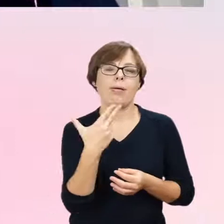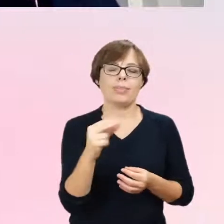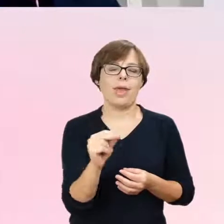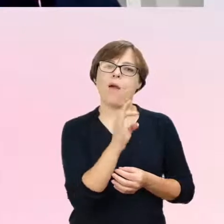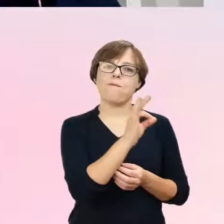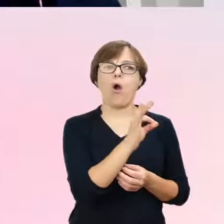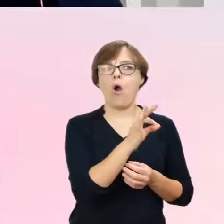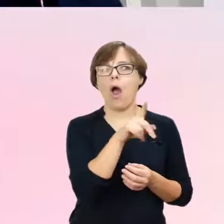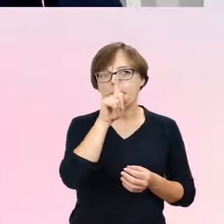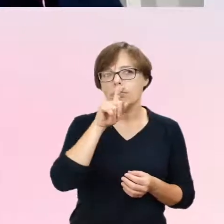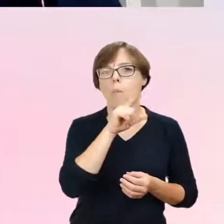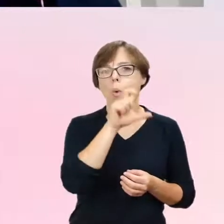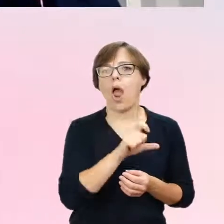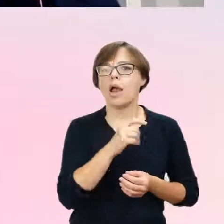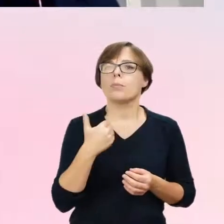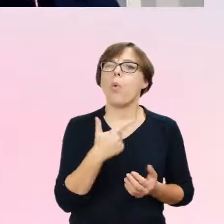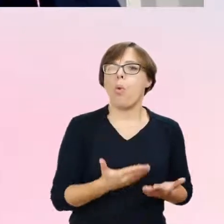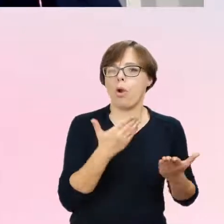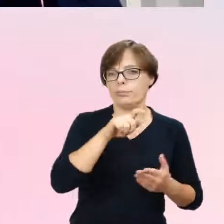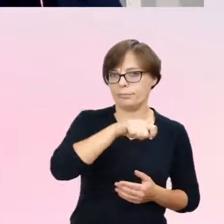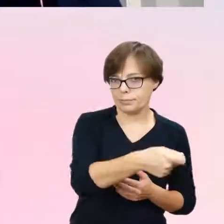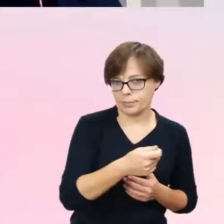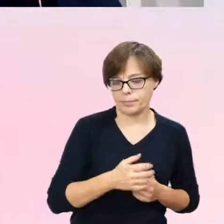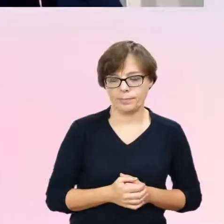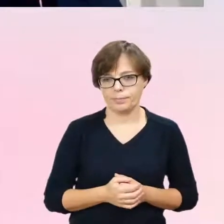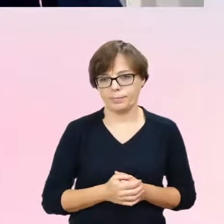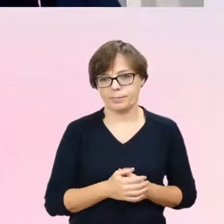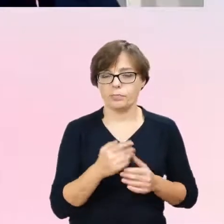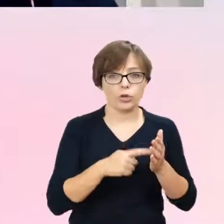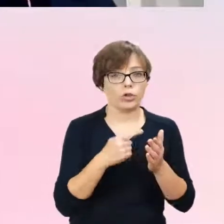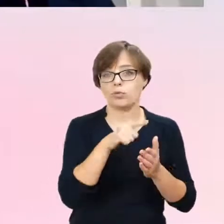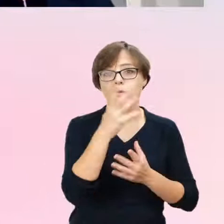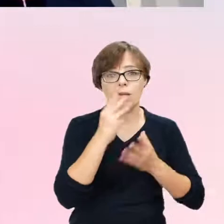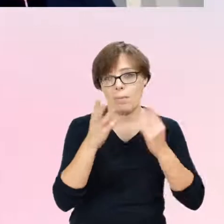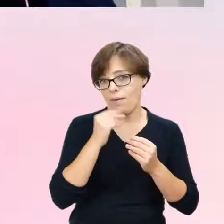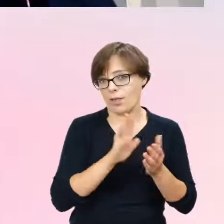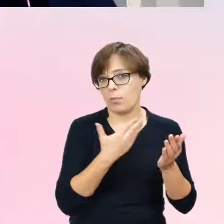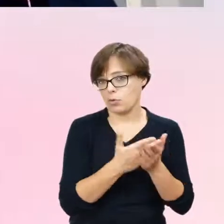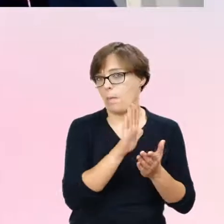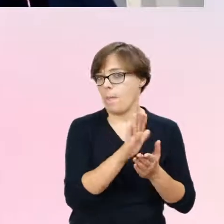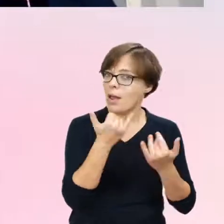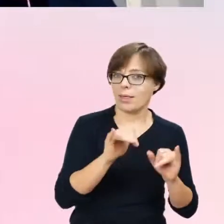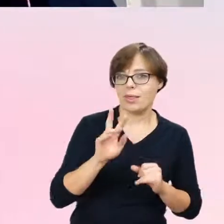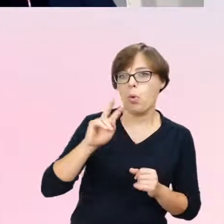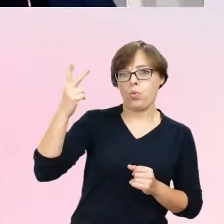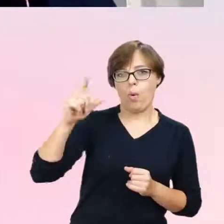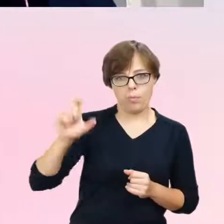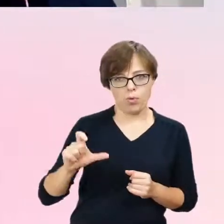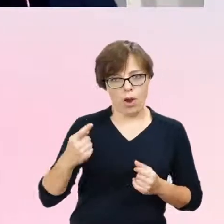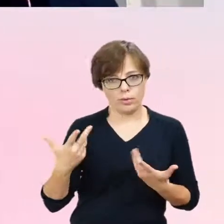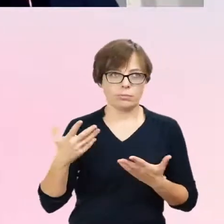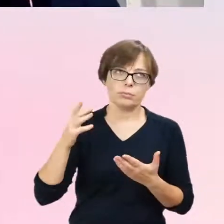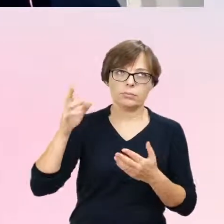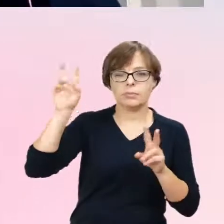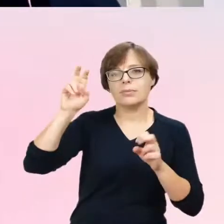zabawek, tak? Które jest tą płcią oznaczoną przy urodzeniu, które są łączone.